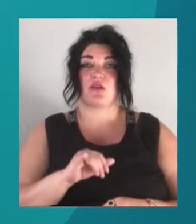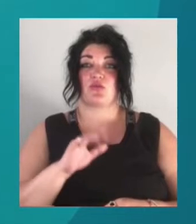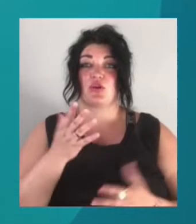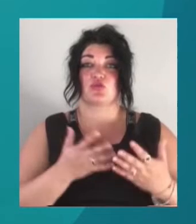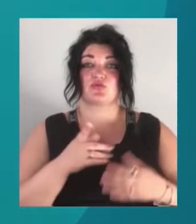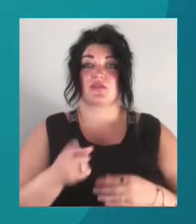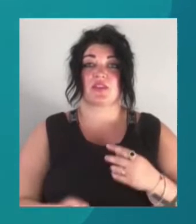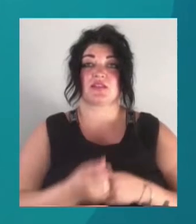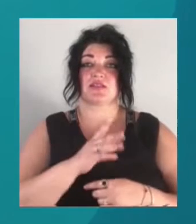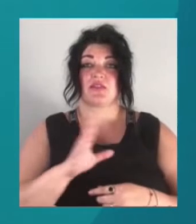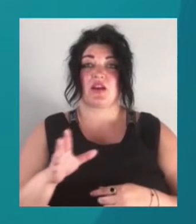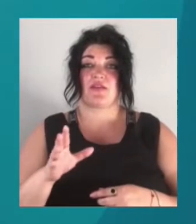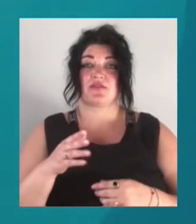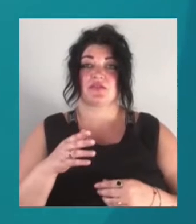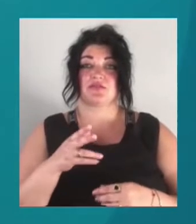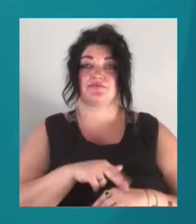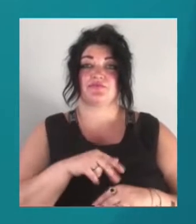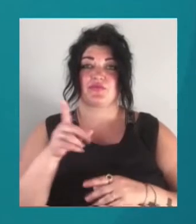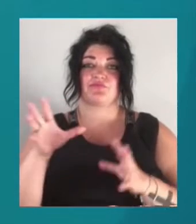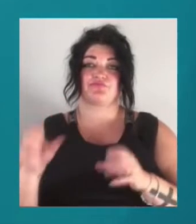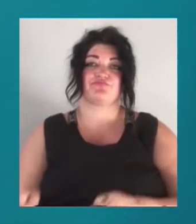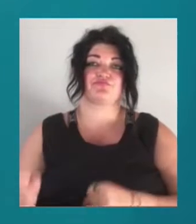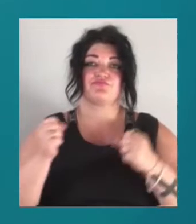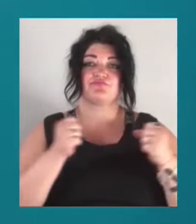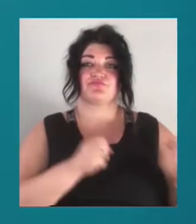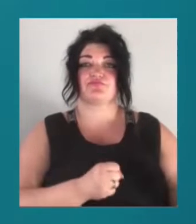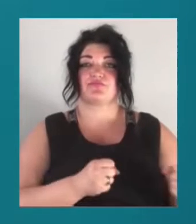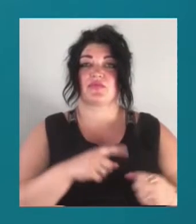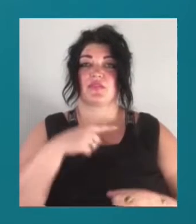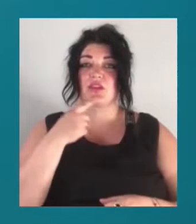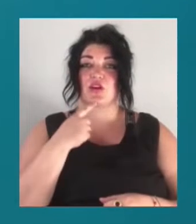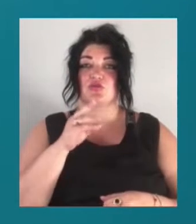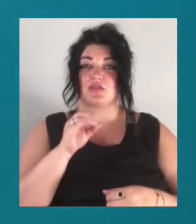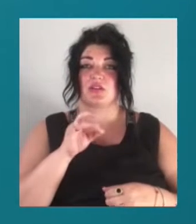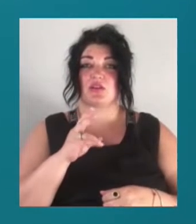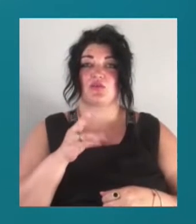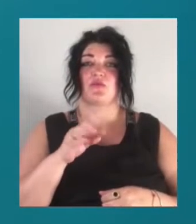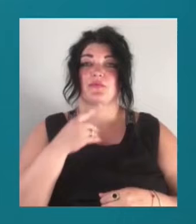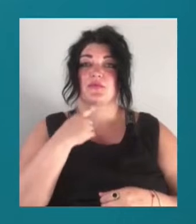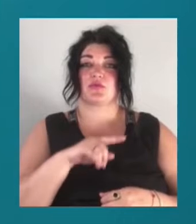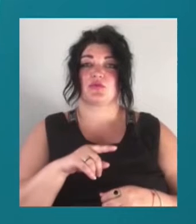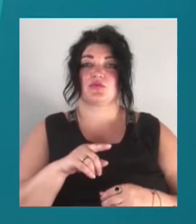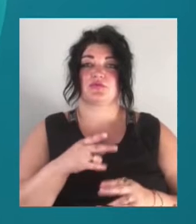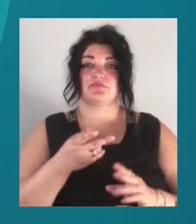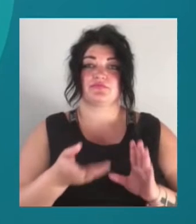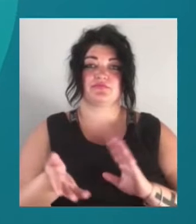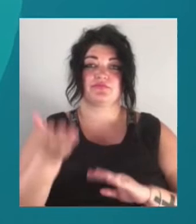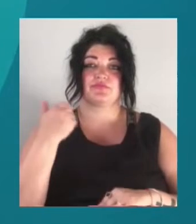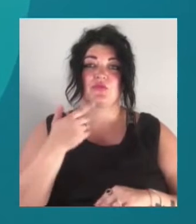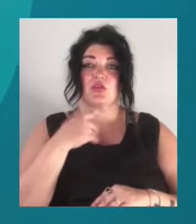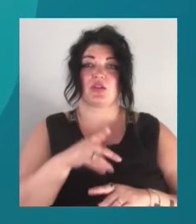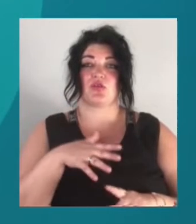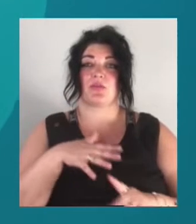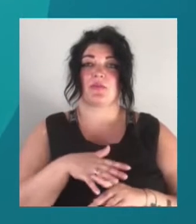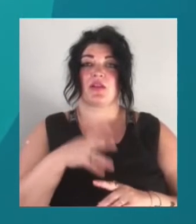'явиться до Служби безпеки сам, його приведуть в Соломіці. Стерненко каже, підозра стосується справи дворічної давнини, коли на нього напали